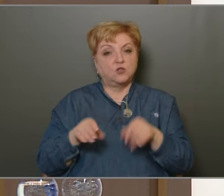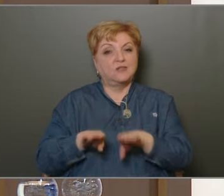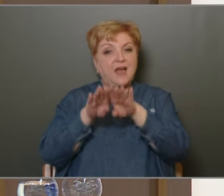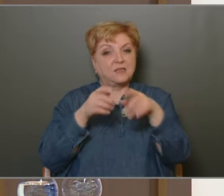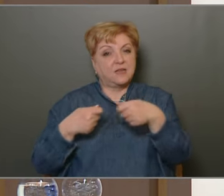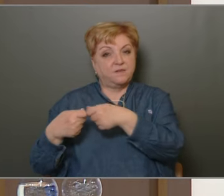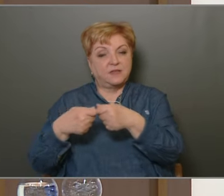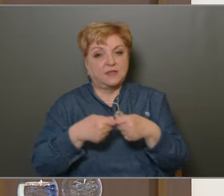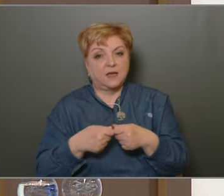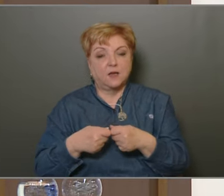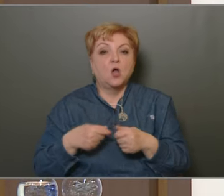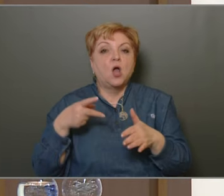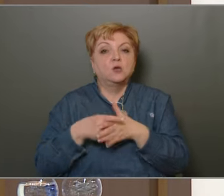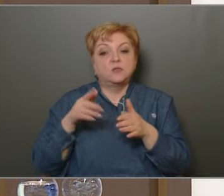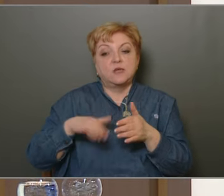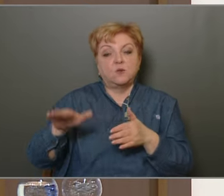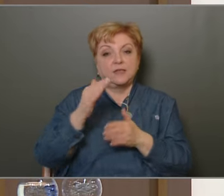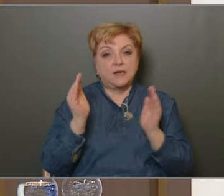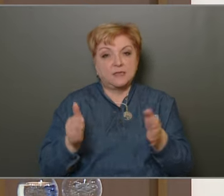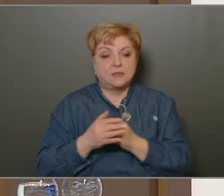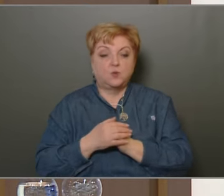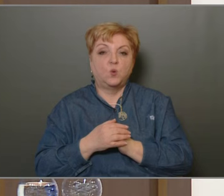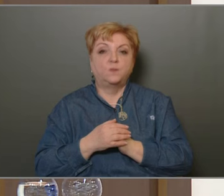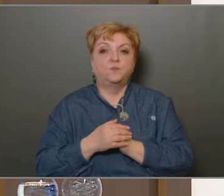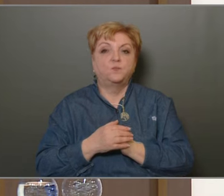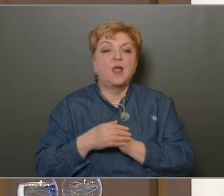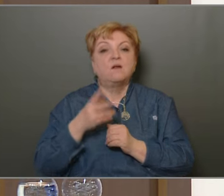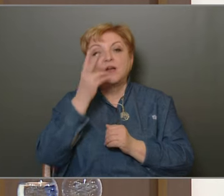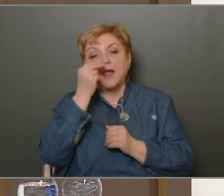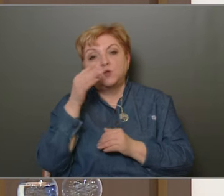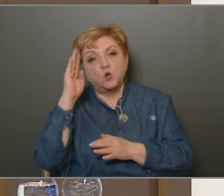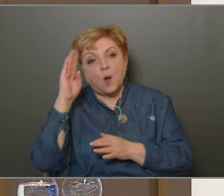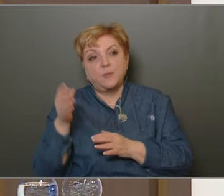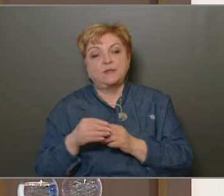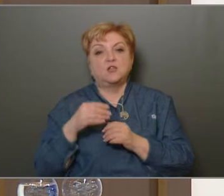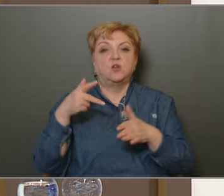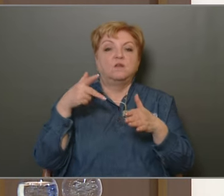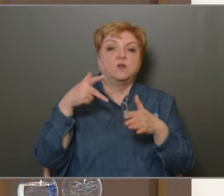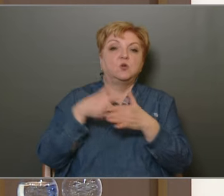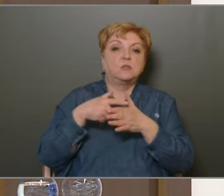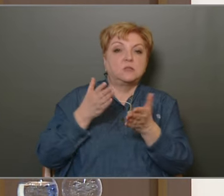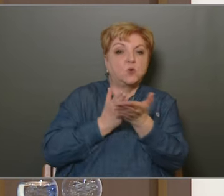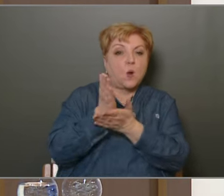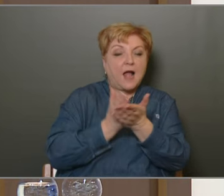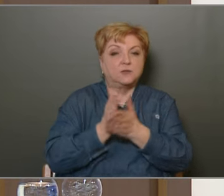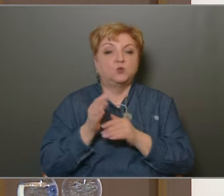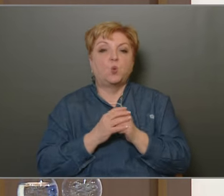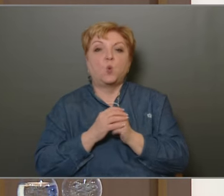társszervekkel, a köztöztetése felügyelte részéről, legyen az polgárőszervezetek, vagy rendőrkapitánság, vagy közszolgáltató.